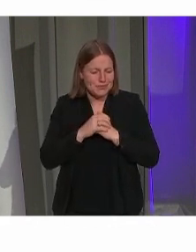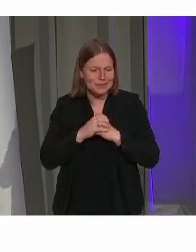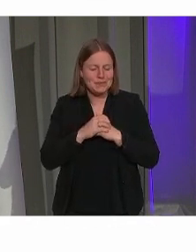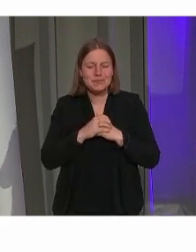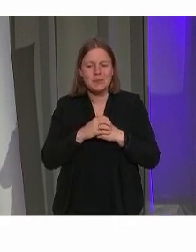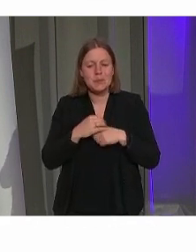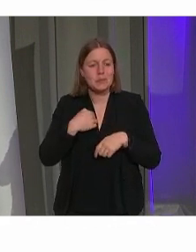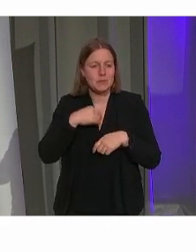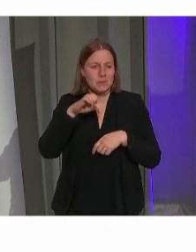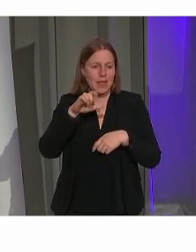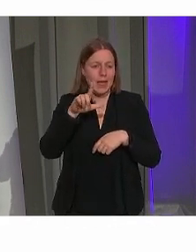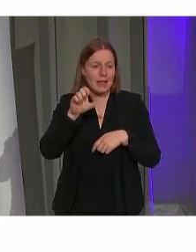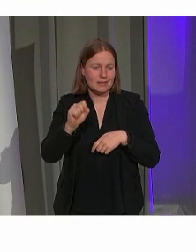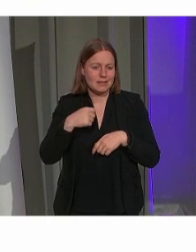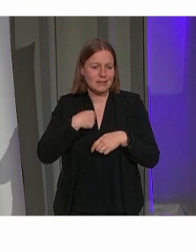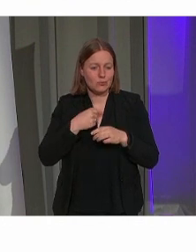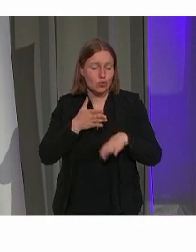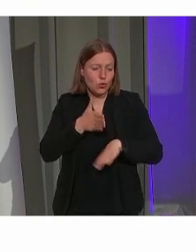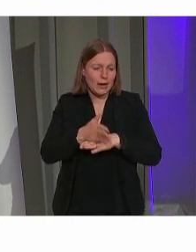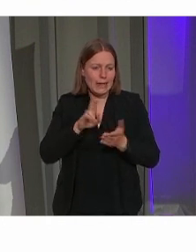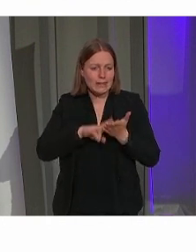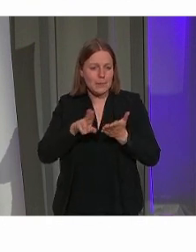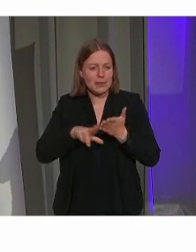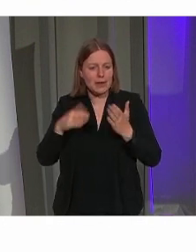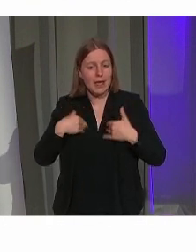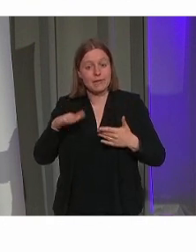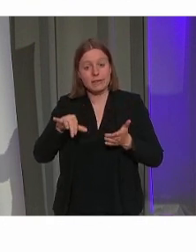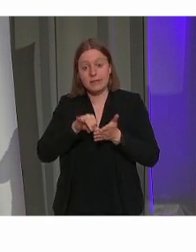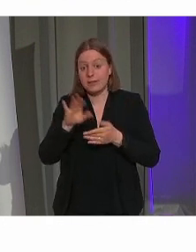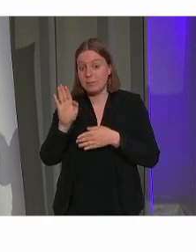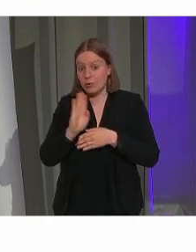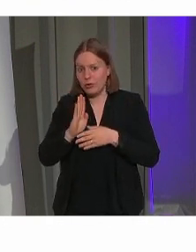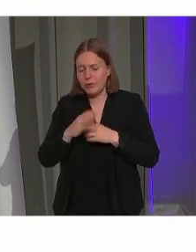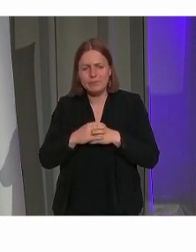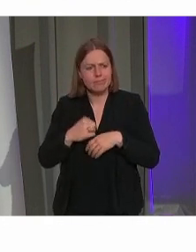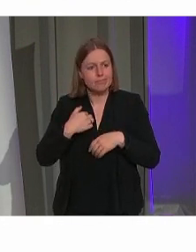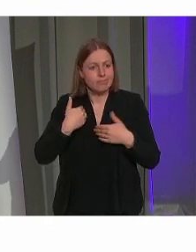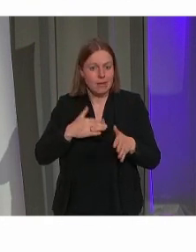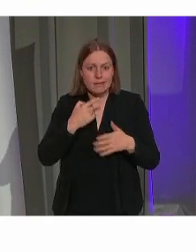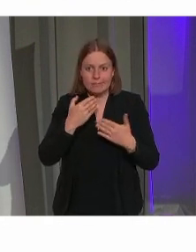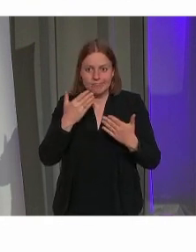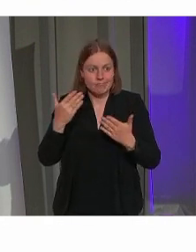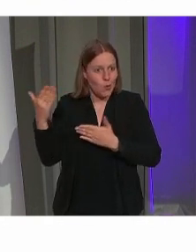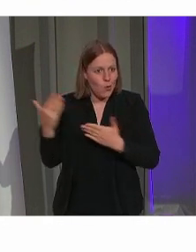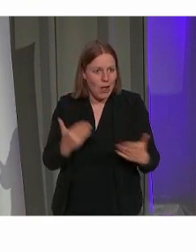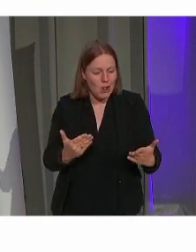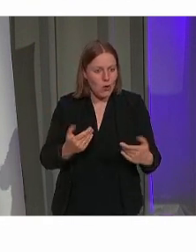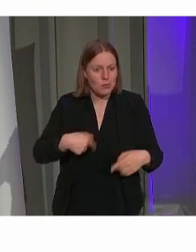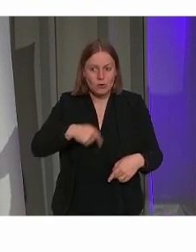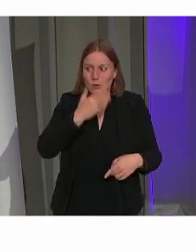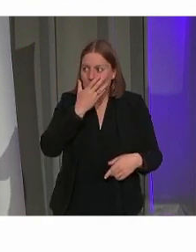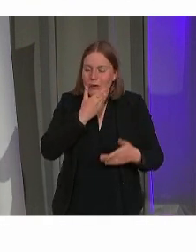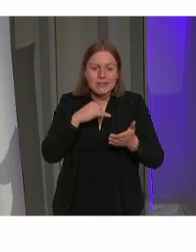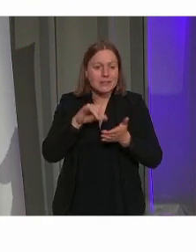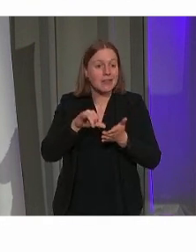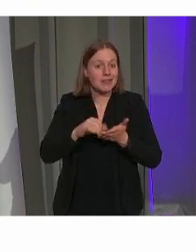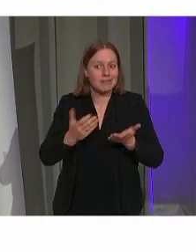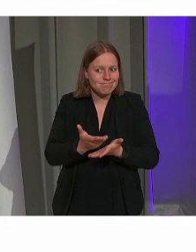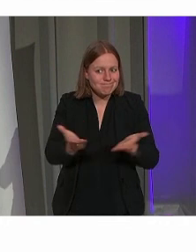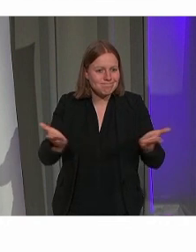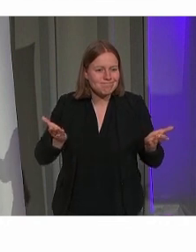Ik ben dus Els, toegankelijkheidsambtenaar van Stad Brugge, en ik mag jullie welkom heten in onze mooie stad.